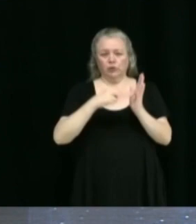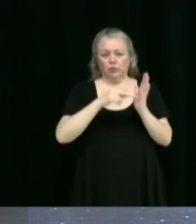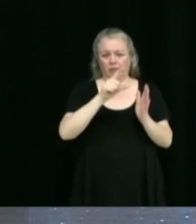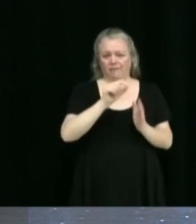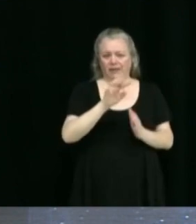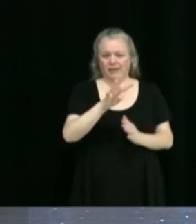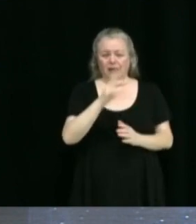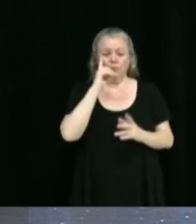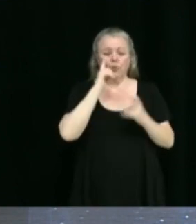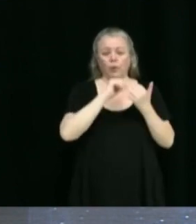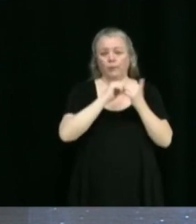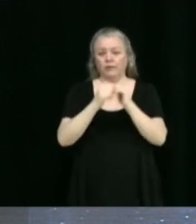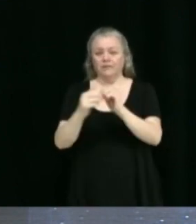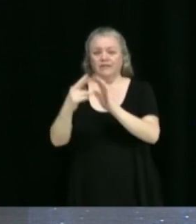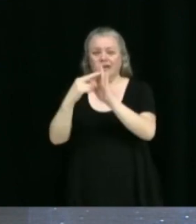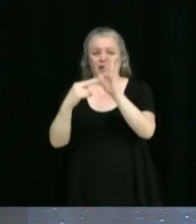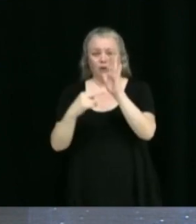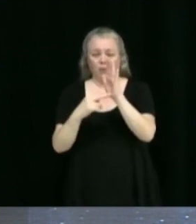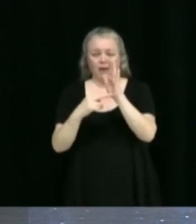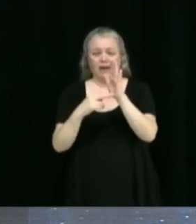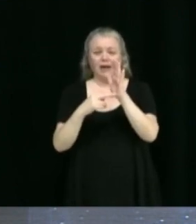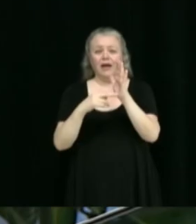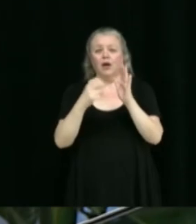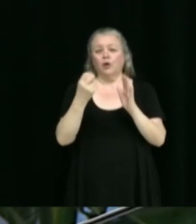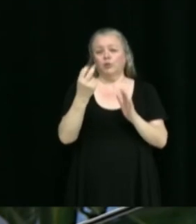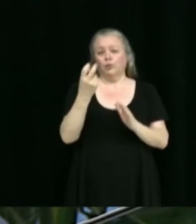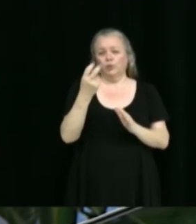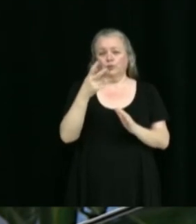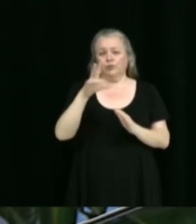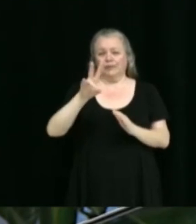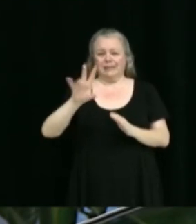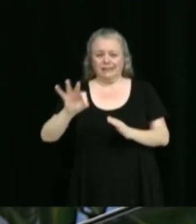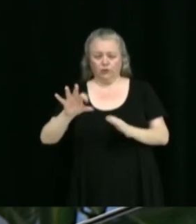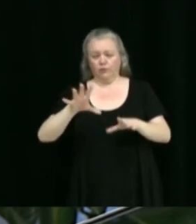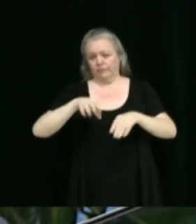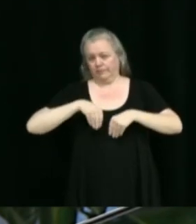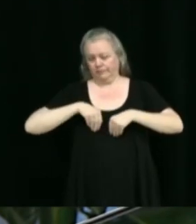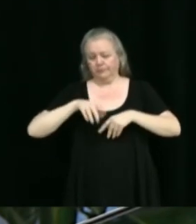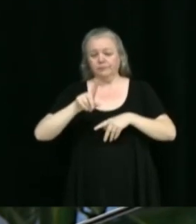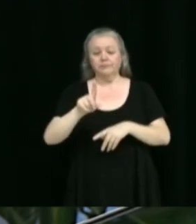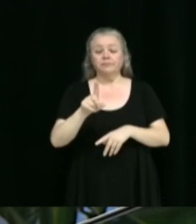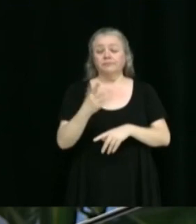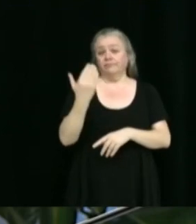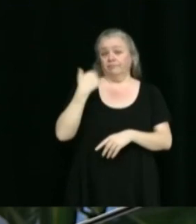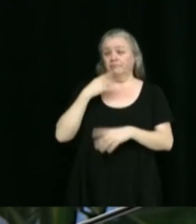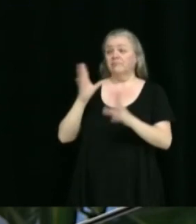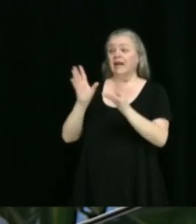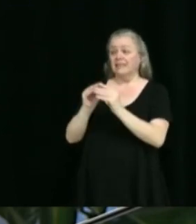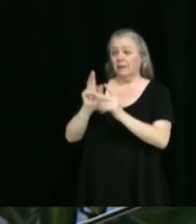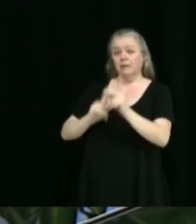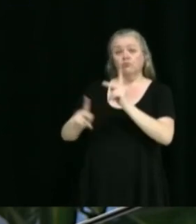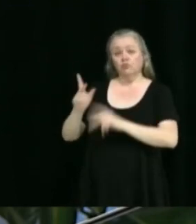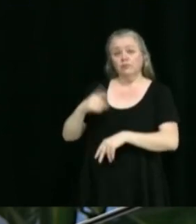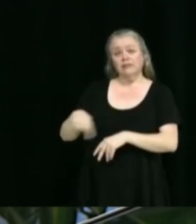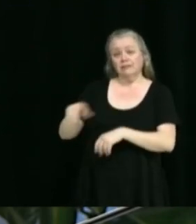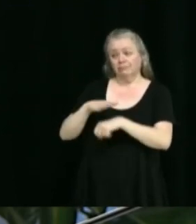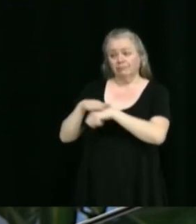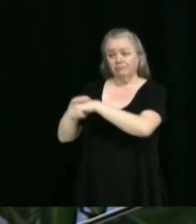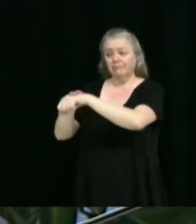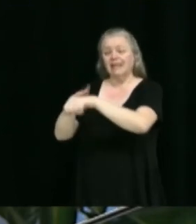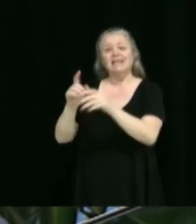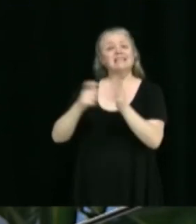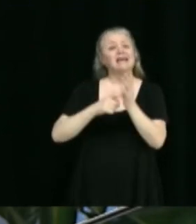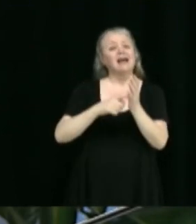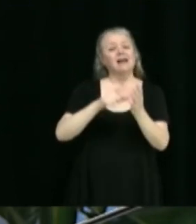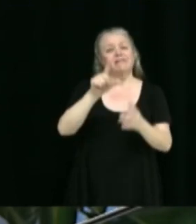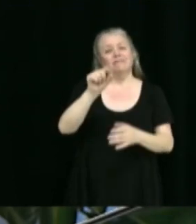le règlement 1261-2019 Ça va avec le sujet précédent. Donc, l'Assemblée publique de consultation prévue pour ce projet sera